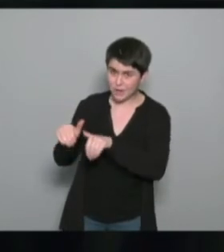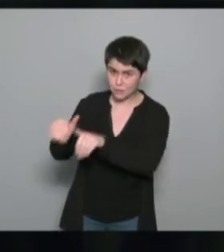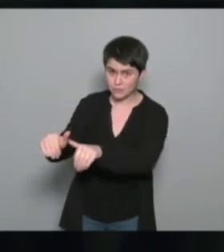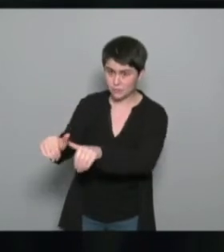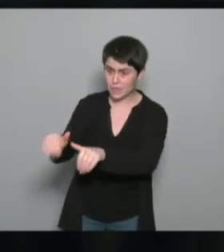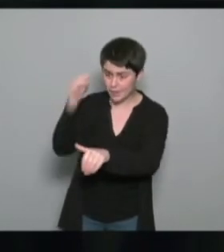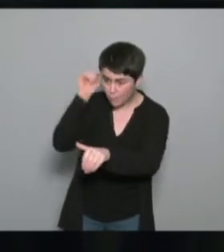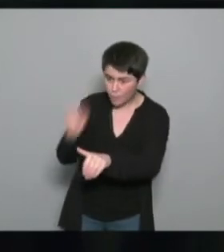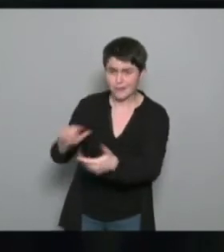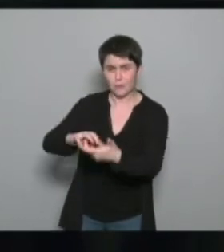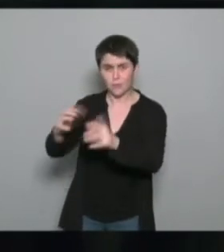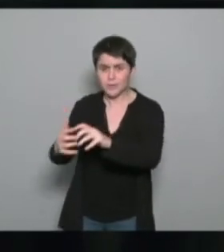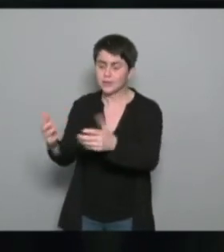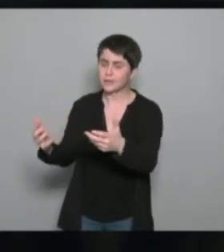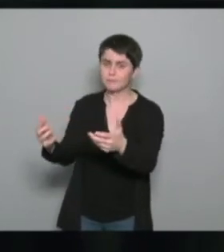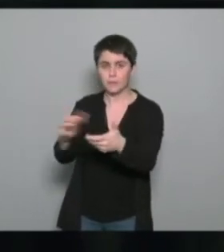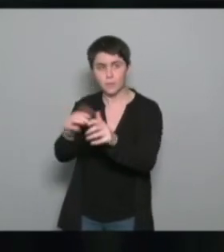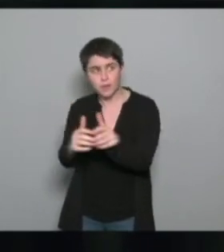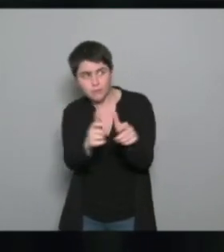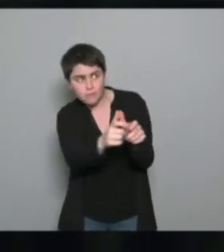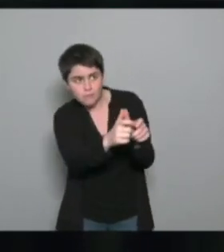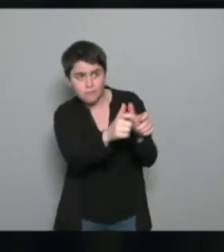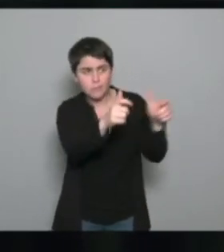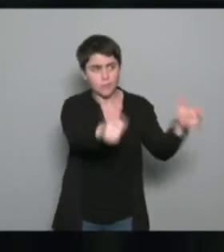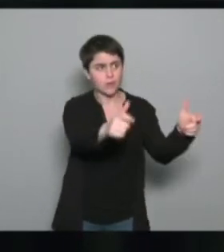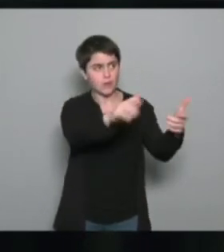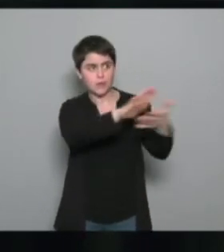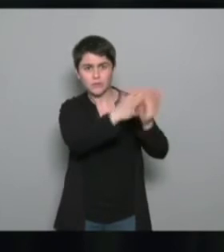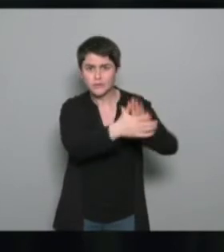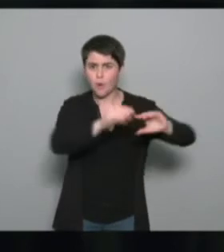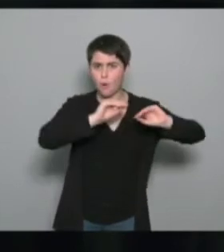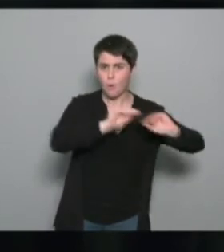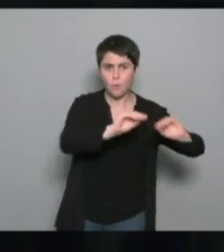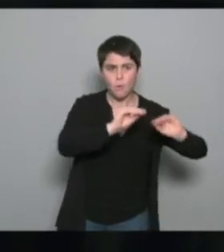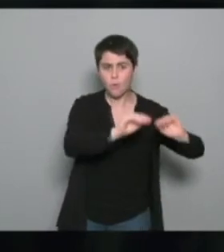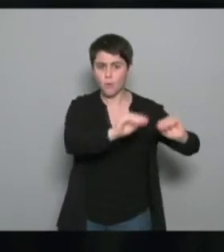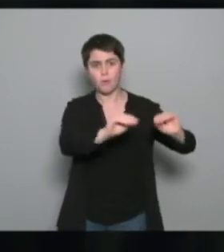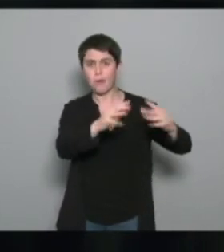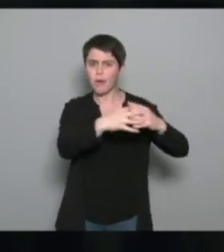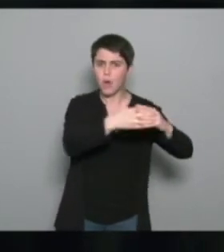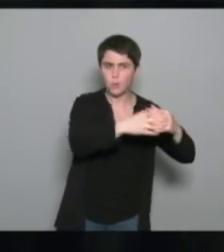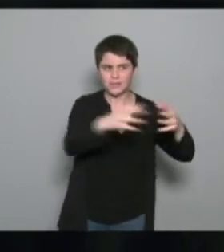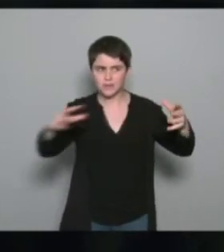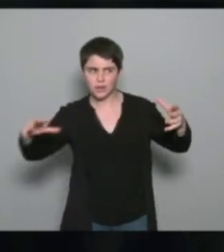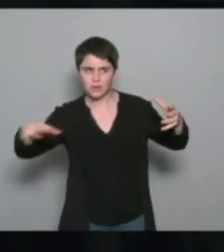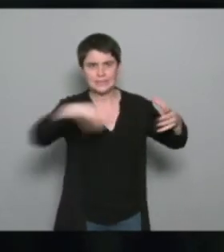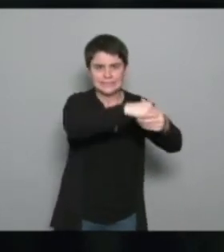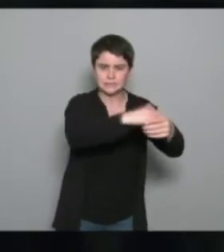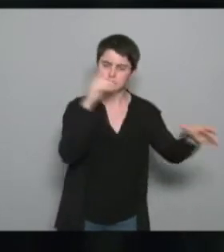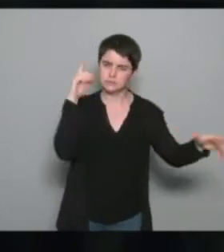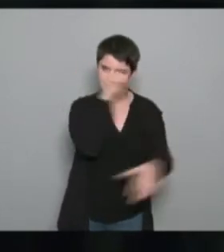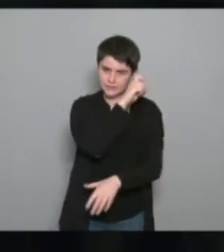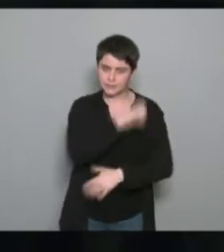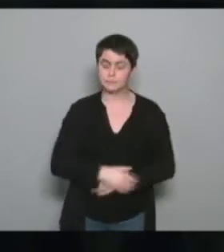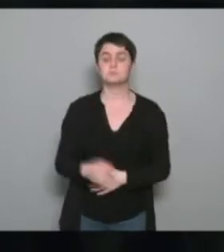très compliqué de pouvoir intégrer un cours d'activité physique plutôt loisir, on va dire. Donc, qu'on